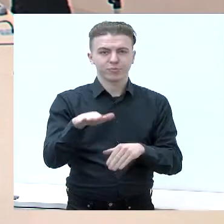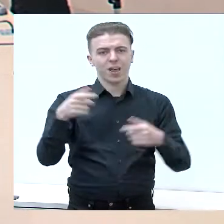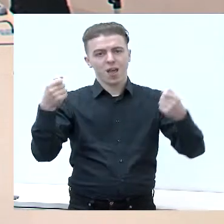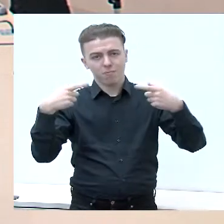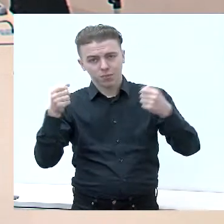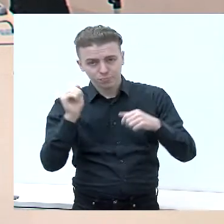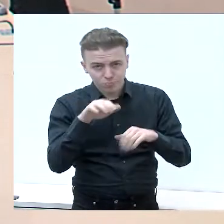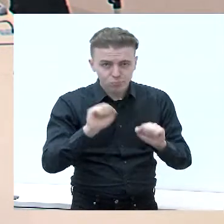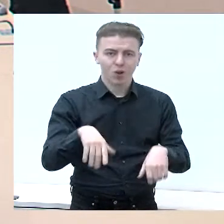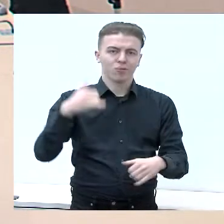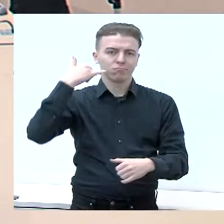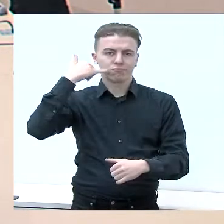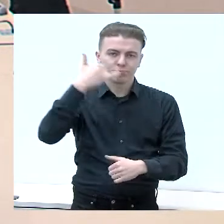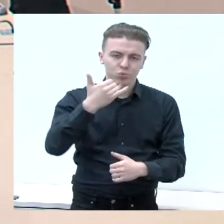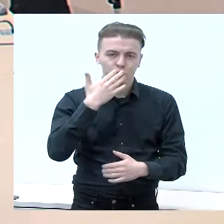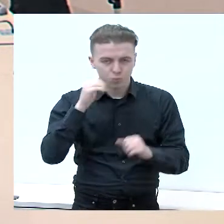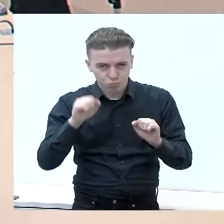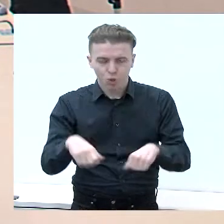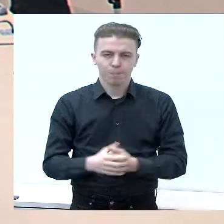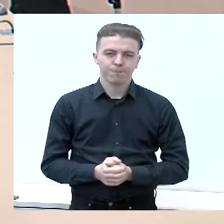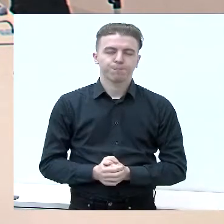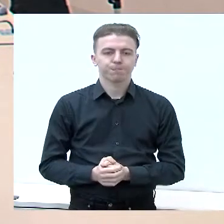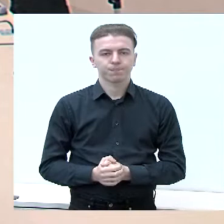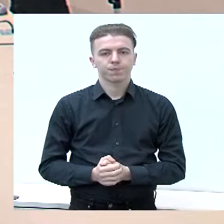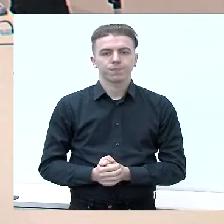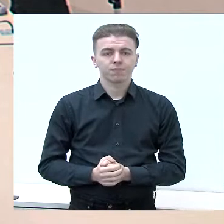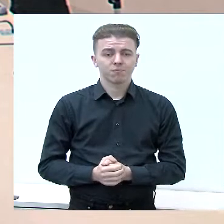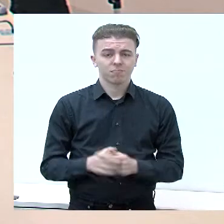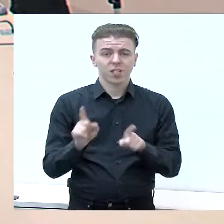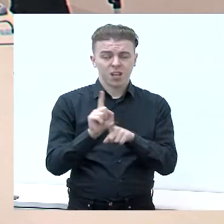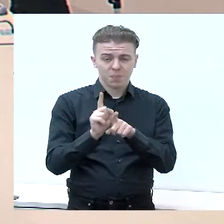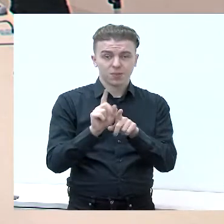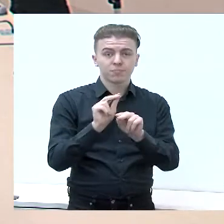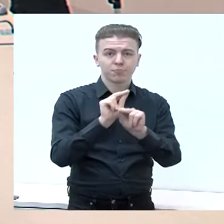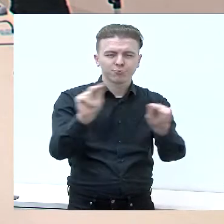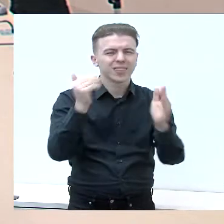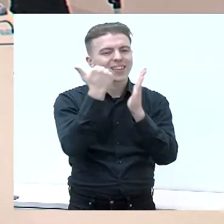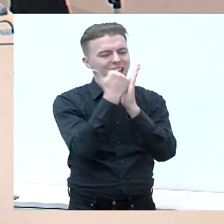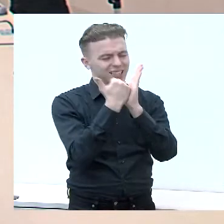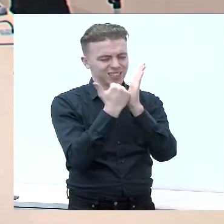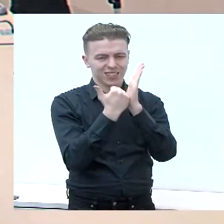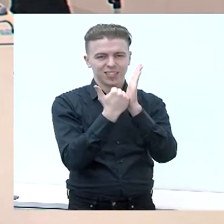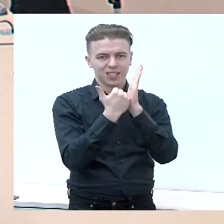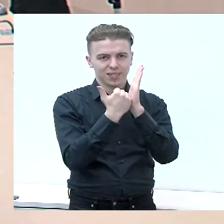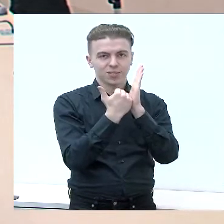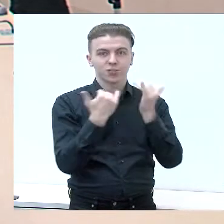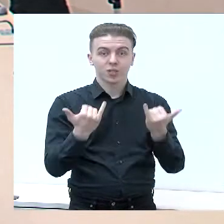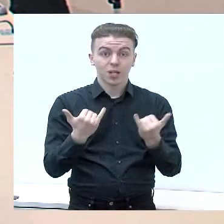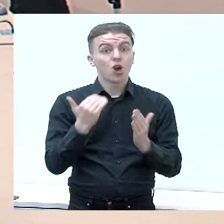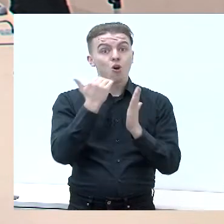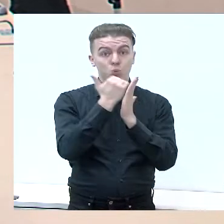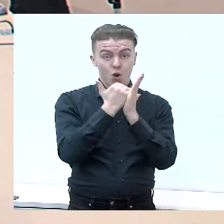paštas ir telefono numeris. Primenu laidos dalyviam taisyklės. Programų